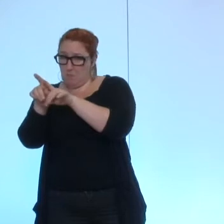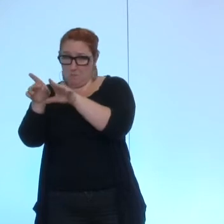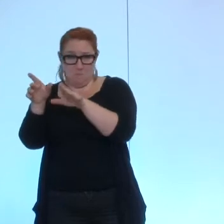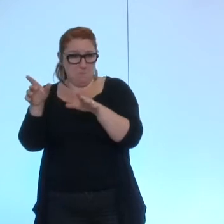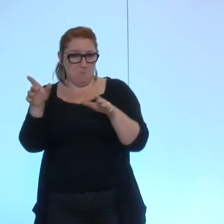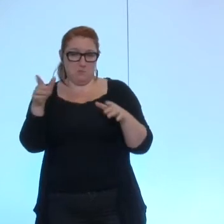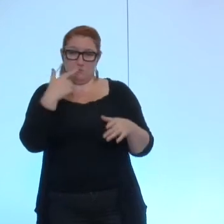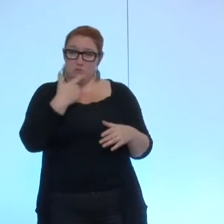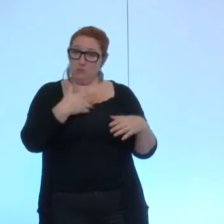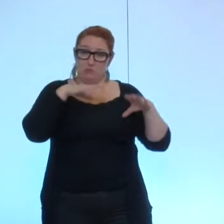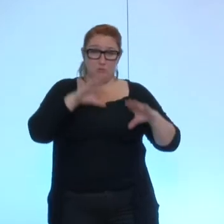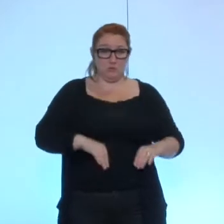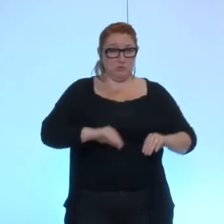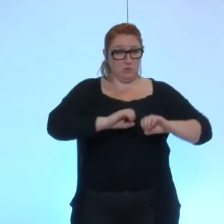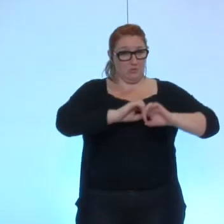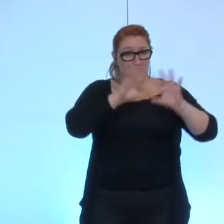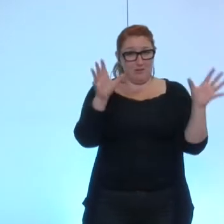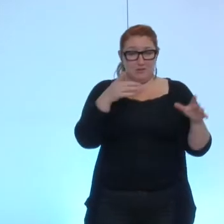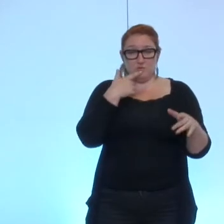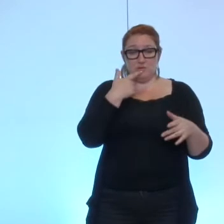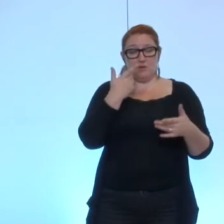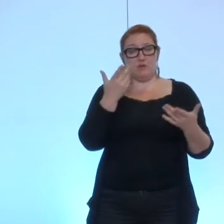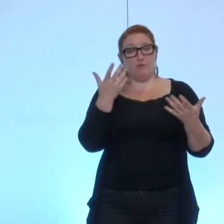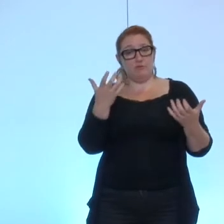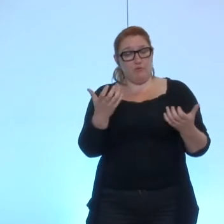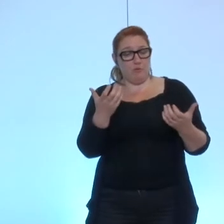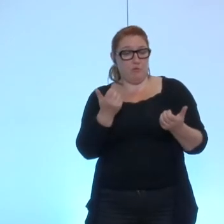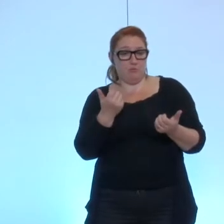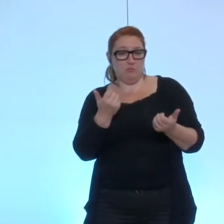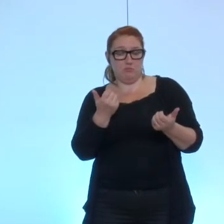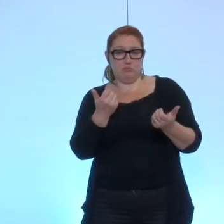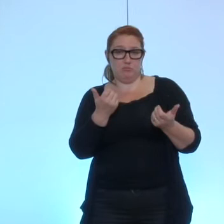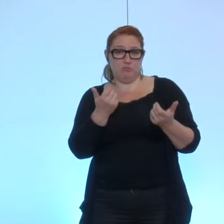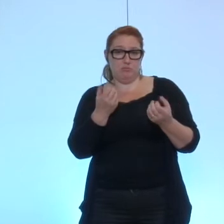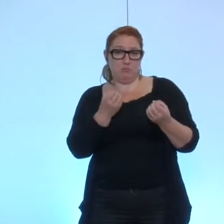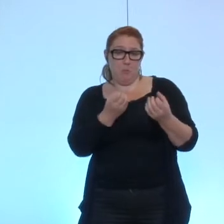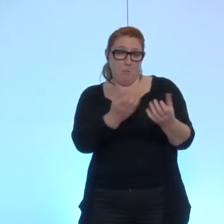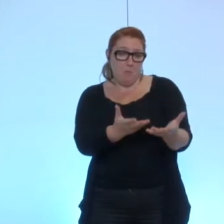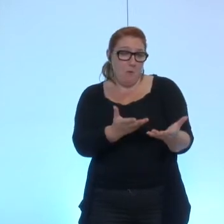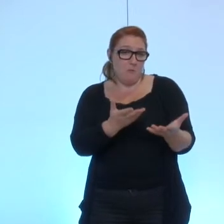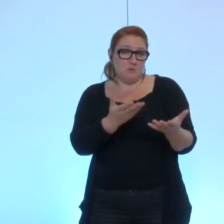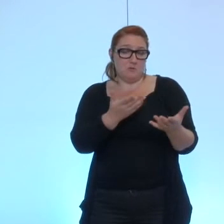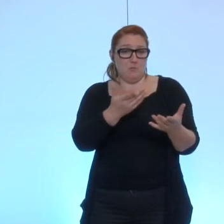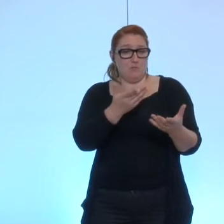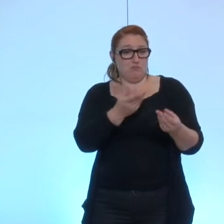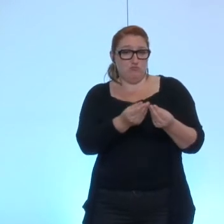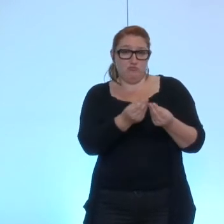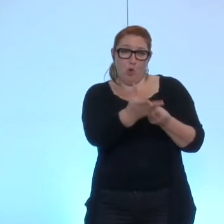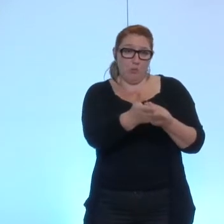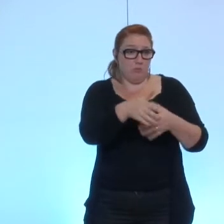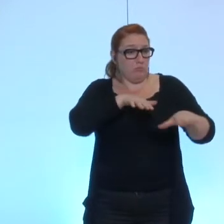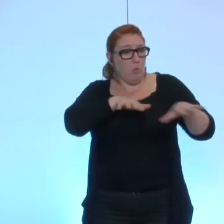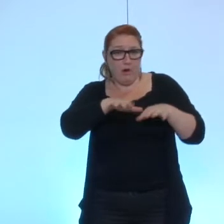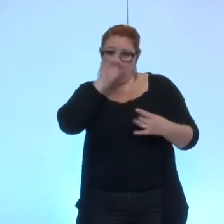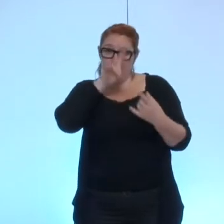relativement claire des moyens aux conseillers communautaires d'opposition et aux simples conseillers communautaires d'avoir des moyens de travail et qu'ils puissent